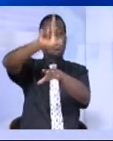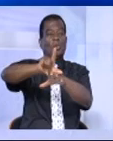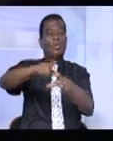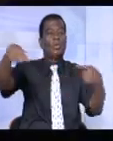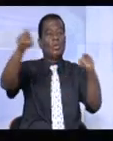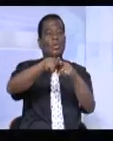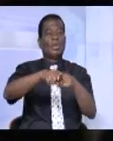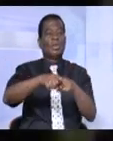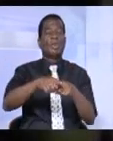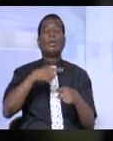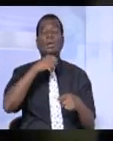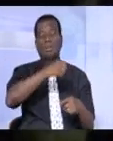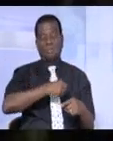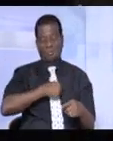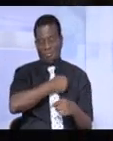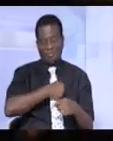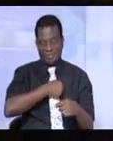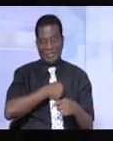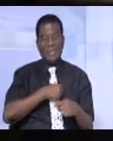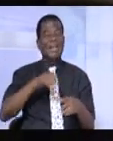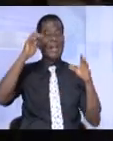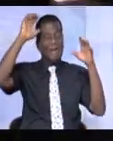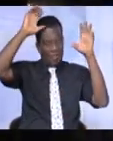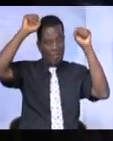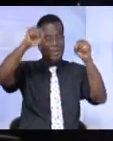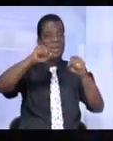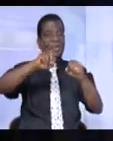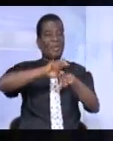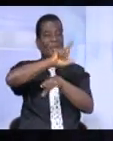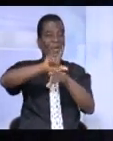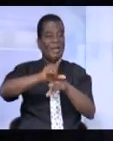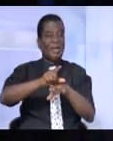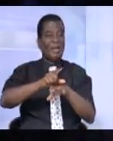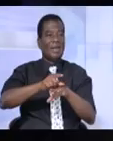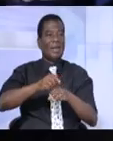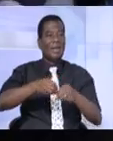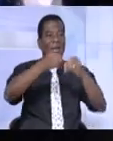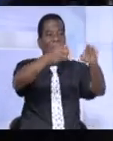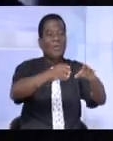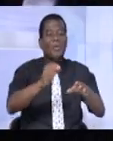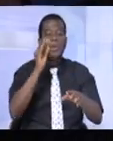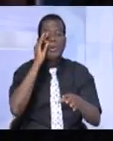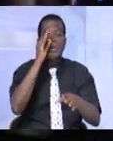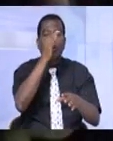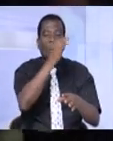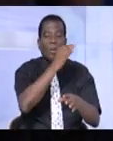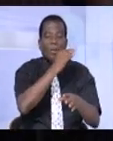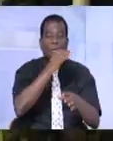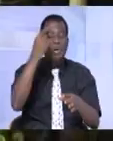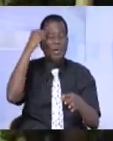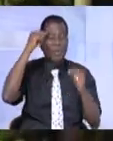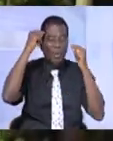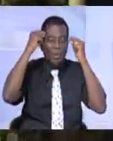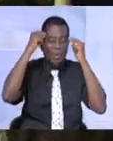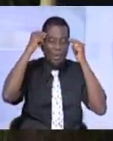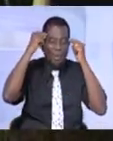sa solidarité. Hélène Johnson Sirleaf, la présidente du Libéria, a déposé une geppe de fleurs à la mémoire des victimes